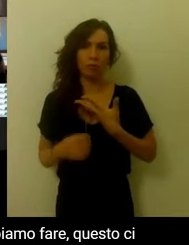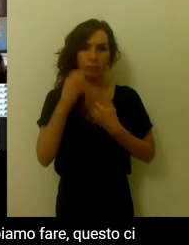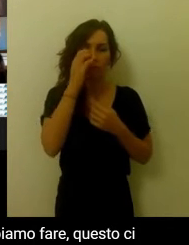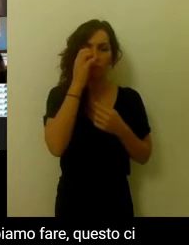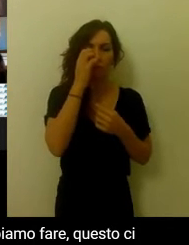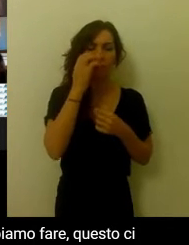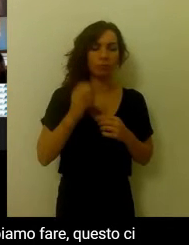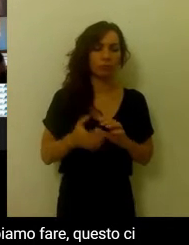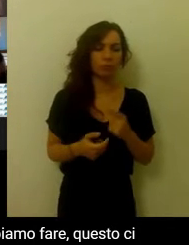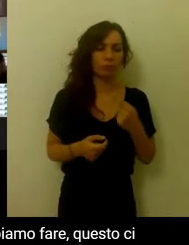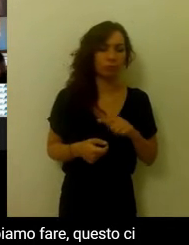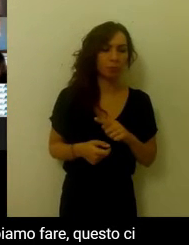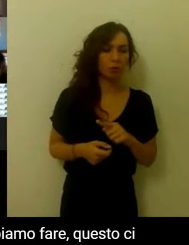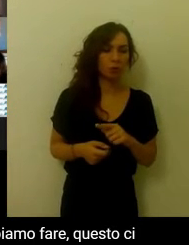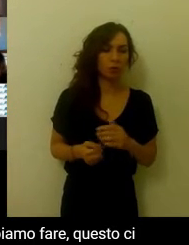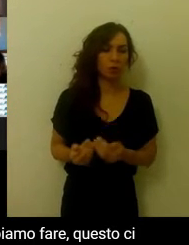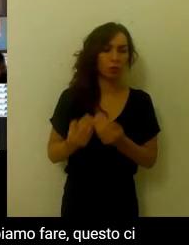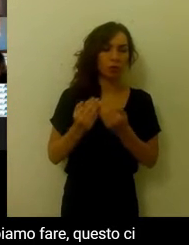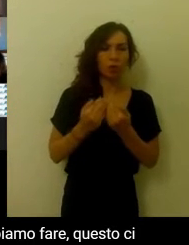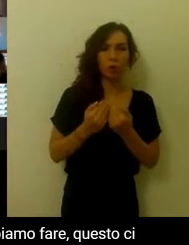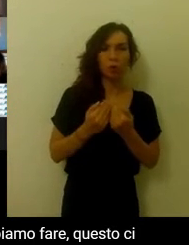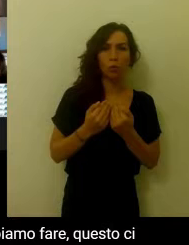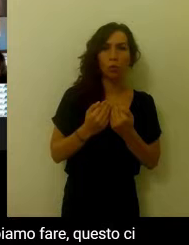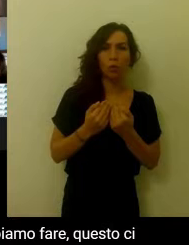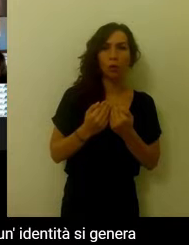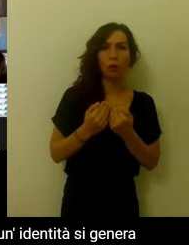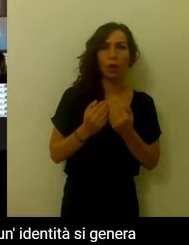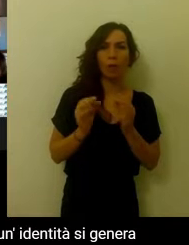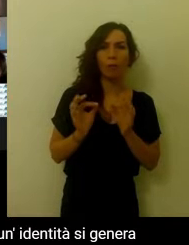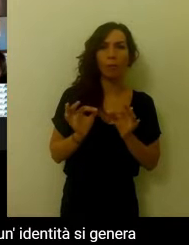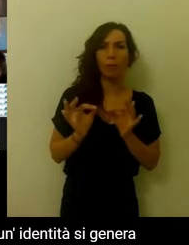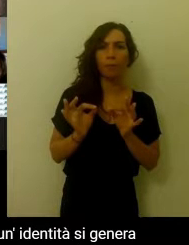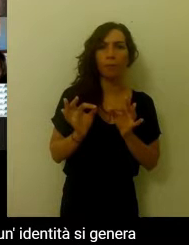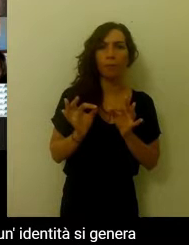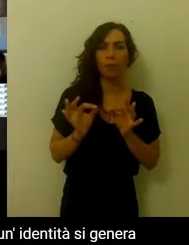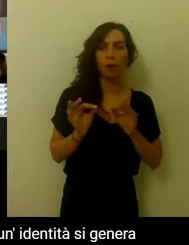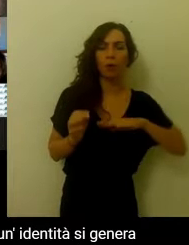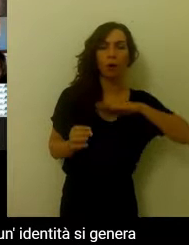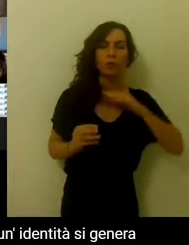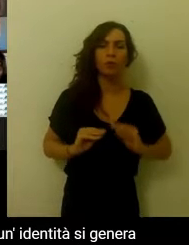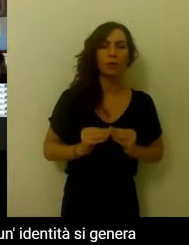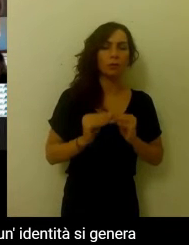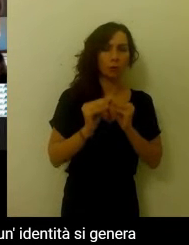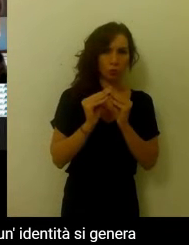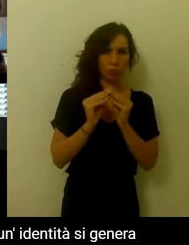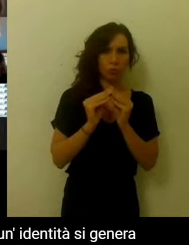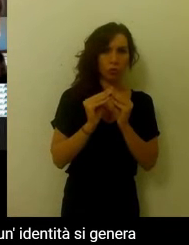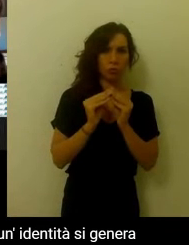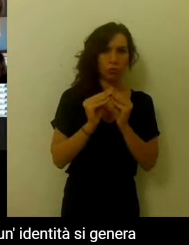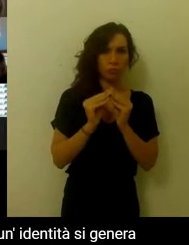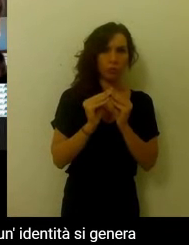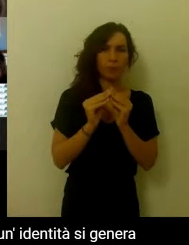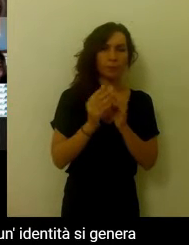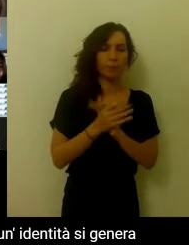questo ci aiuta a costruire una maggiore autostima e anche un senso di